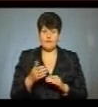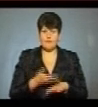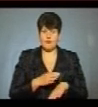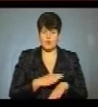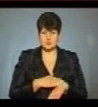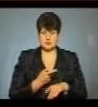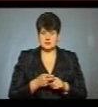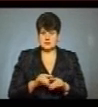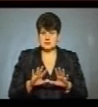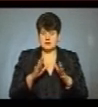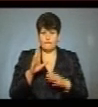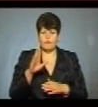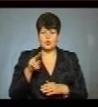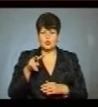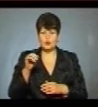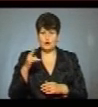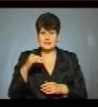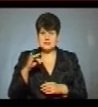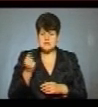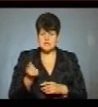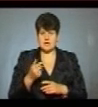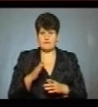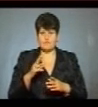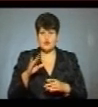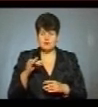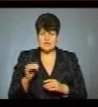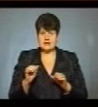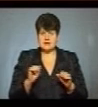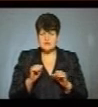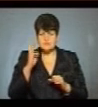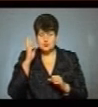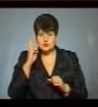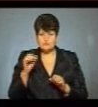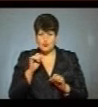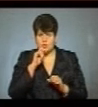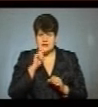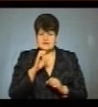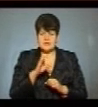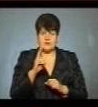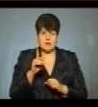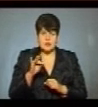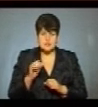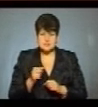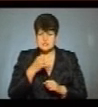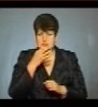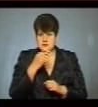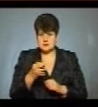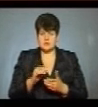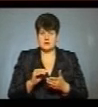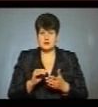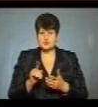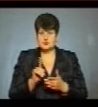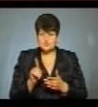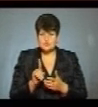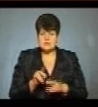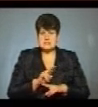Сталося це в Лодзинському воєводстві. Керівниця консульського відділу посольства України в Польщі Світлана Криса повідомила виданню «Укрінформ»,